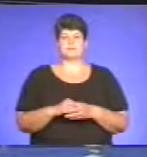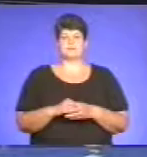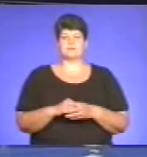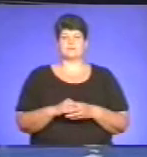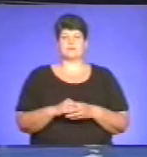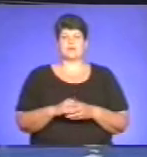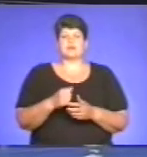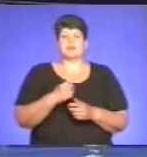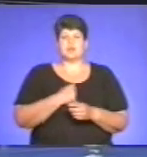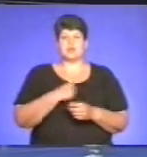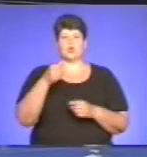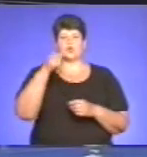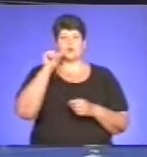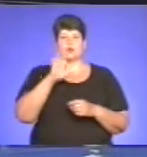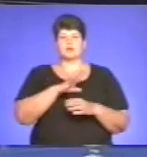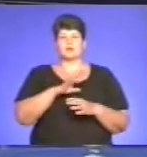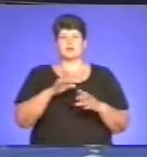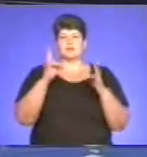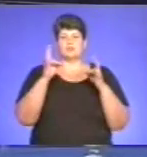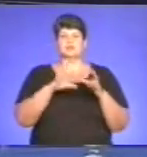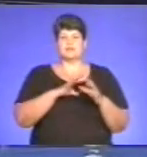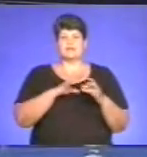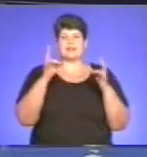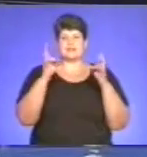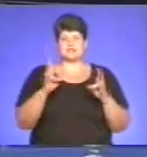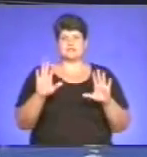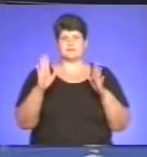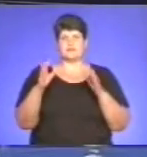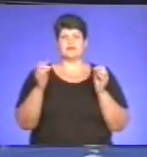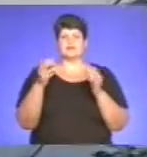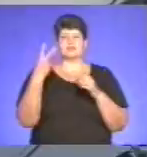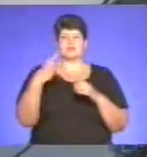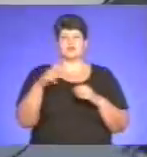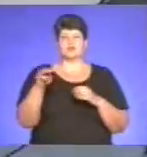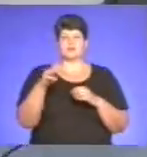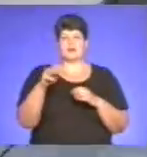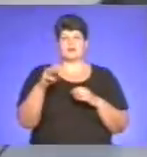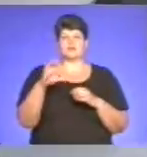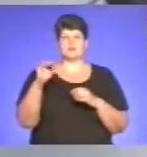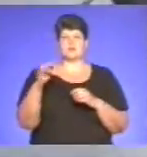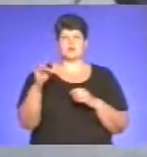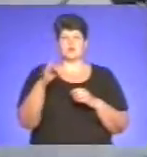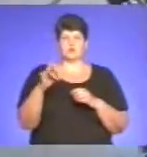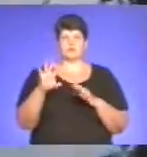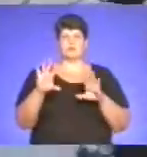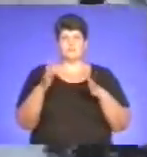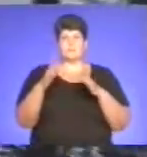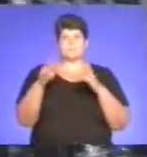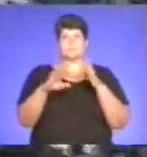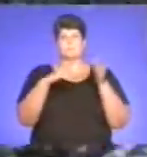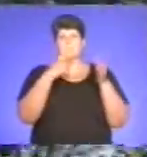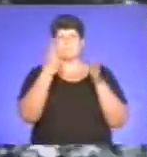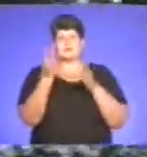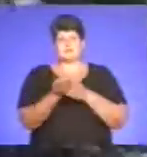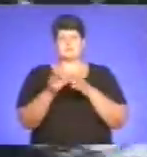На жаль, вчора не обійшлося без нещасних випадків. 20 травня у селі Горигляда Монастирського району внаслідок падіння дерева через несприятливі